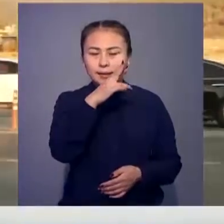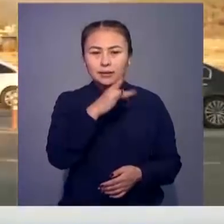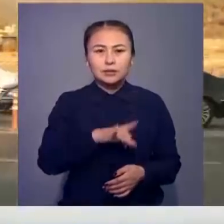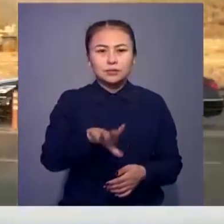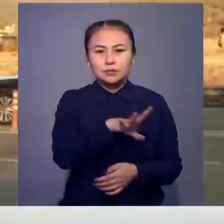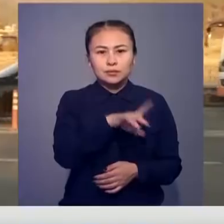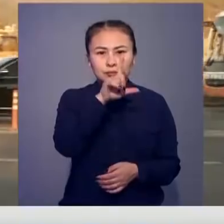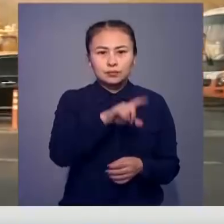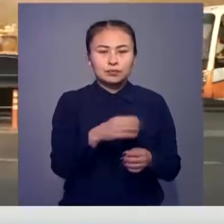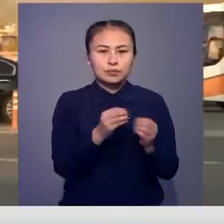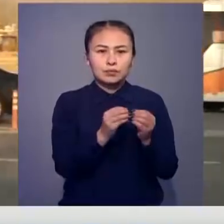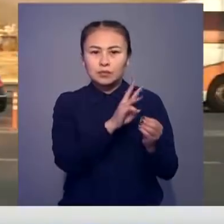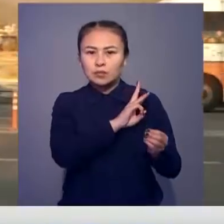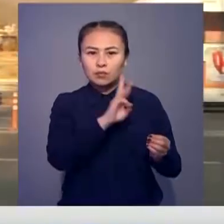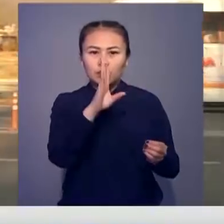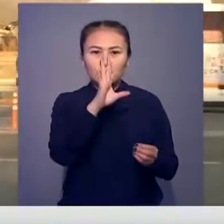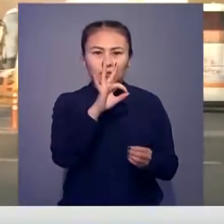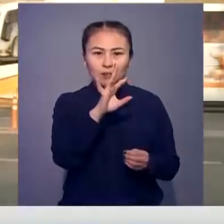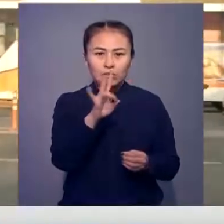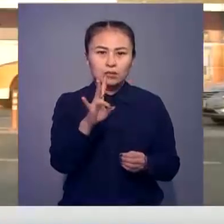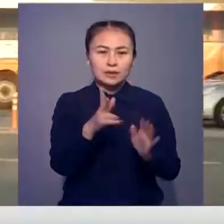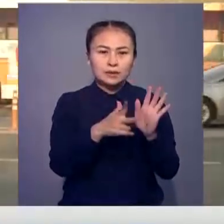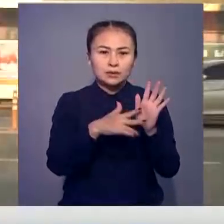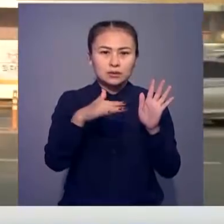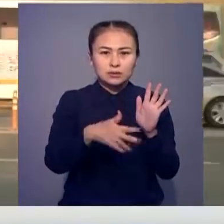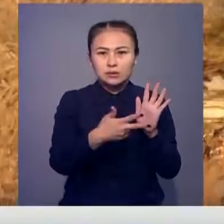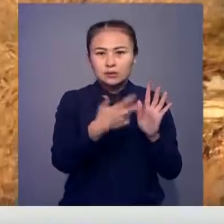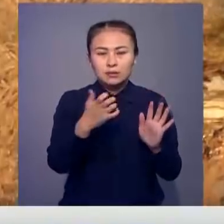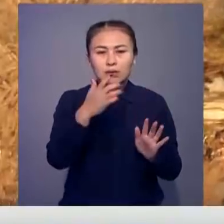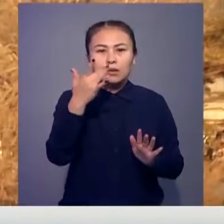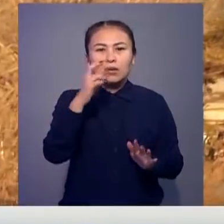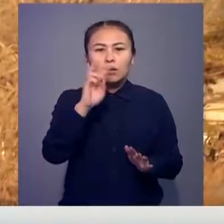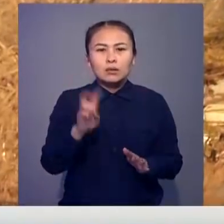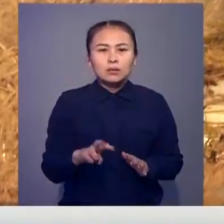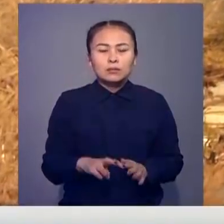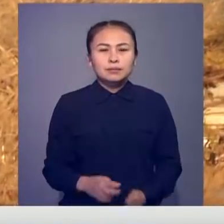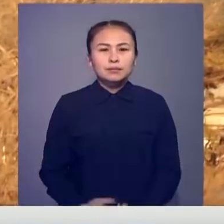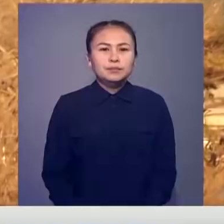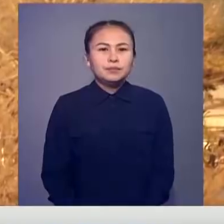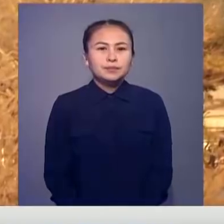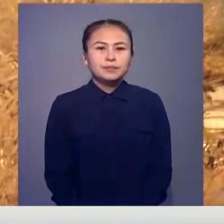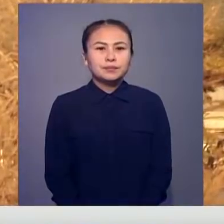Республикасың азаматы оны 10 миллион вон, яғни 8300 ақшы доллары көлемінде бағылаған.